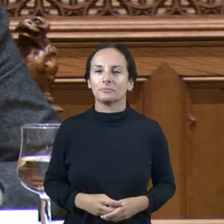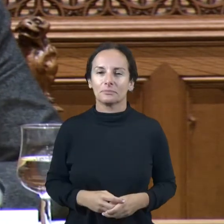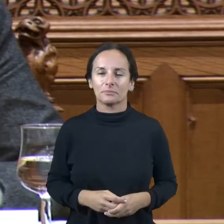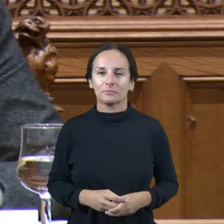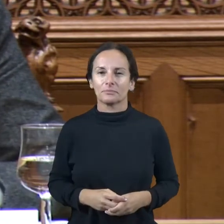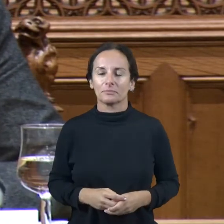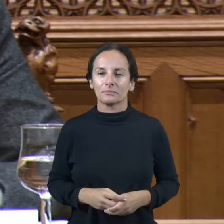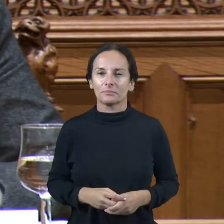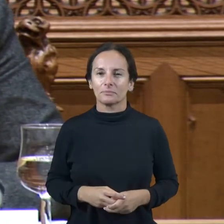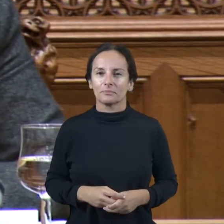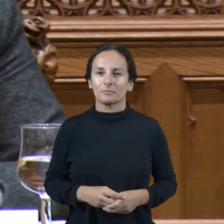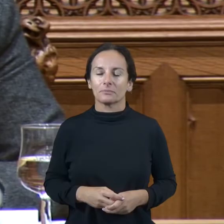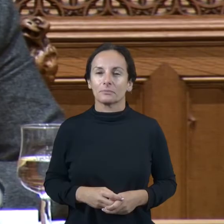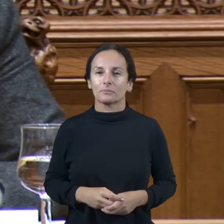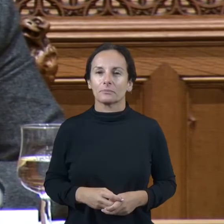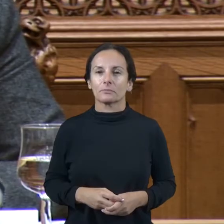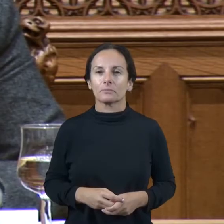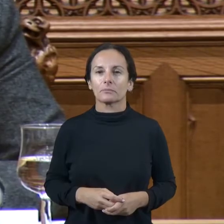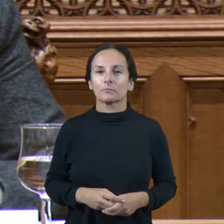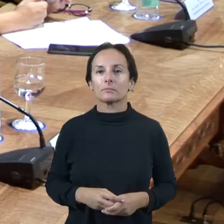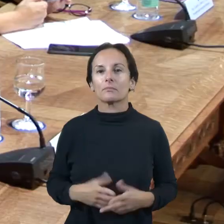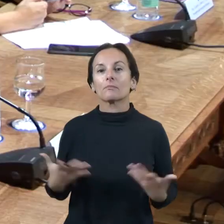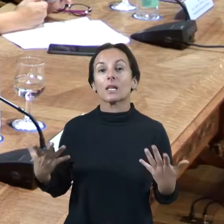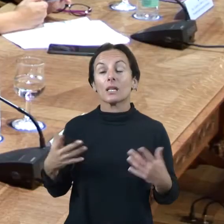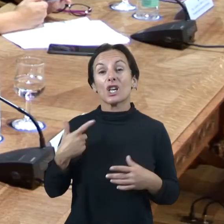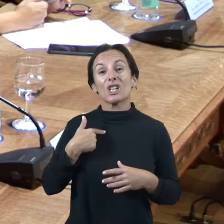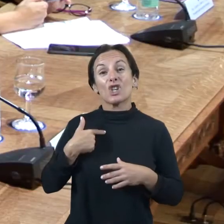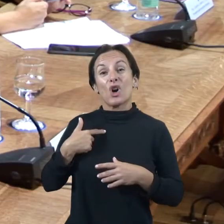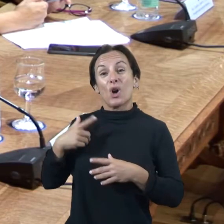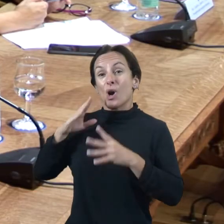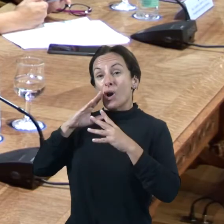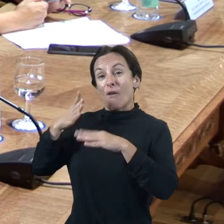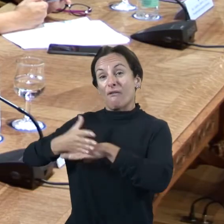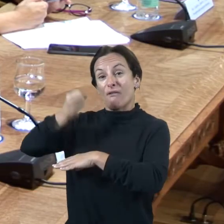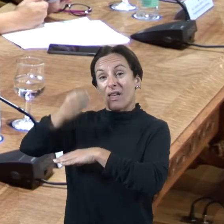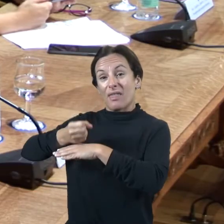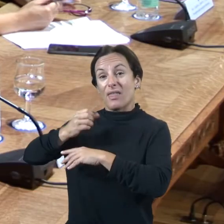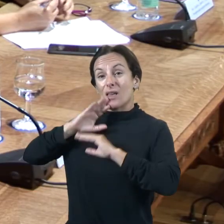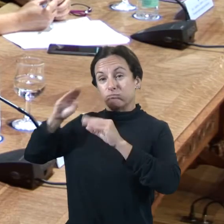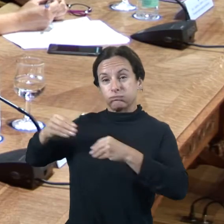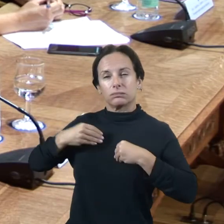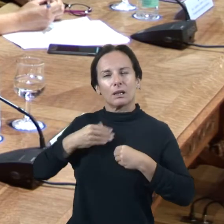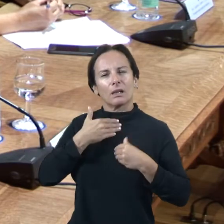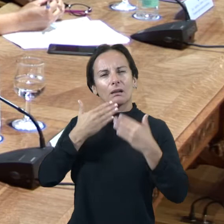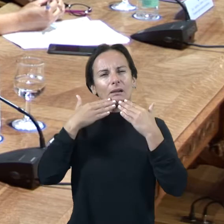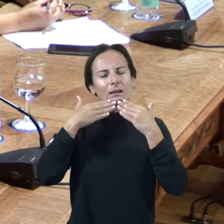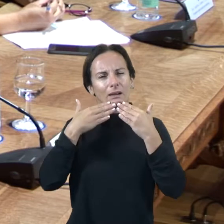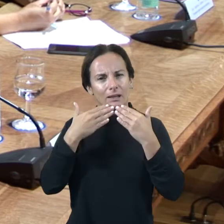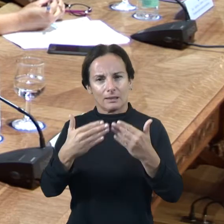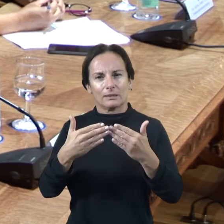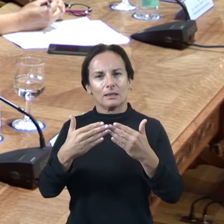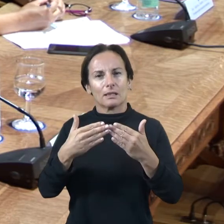Bé jo volia agrair en nantes federacions que sempre heu treballat per sa banda